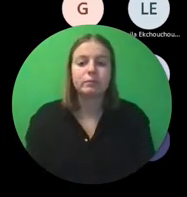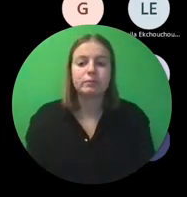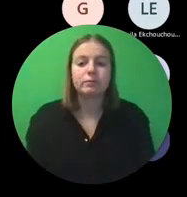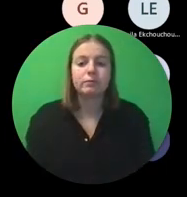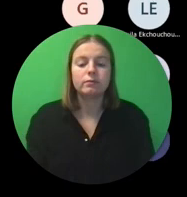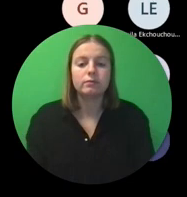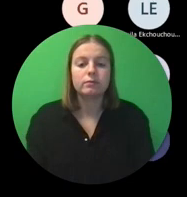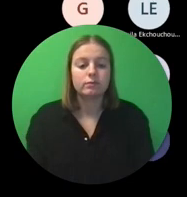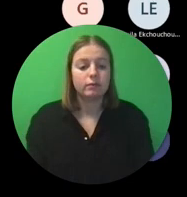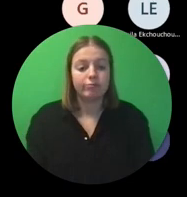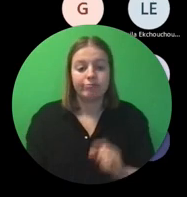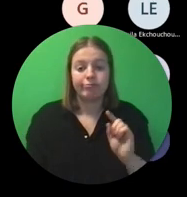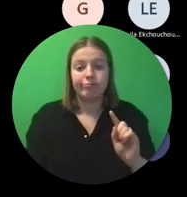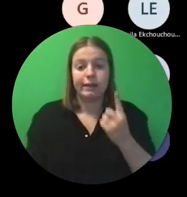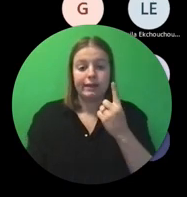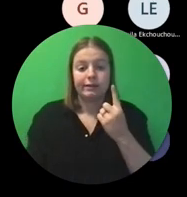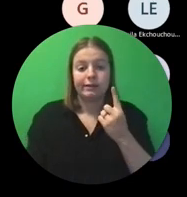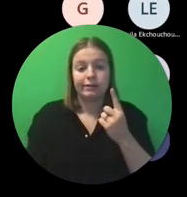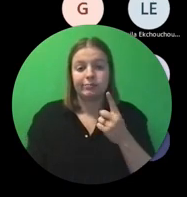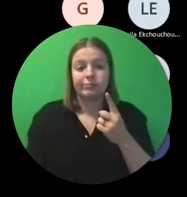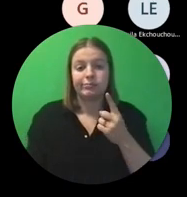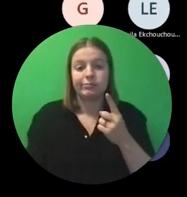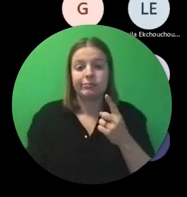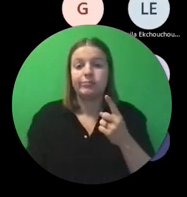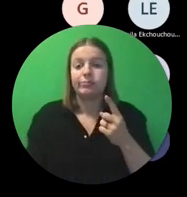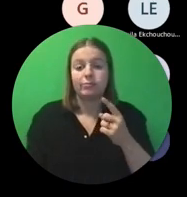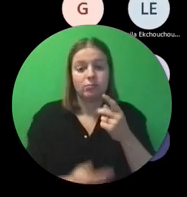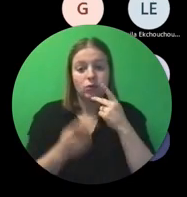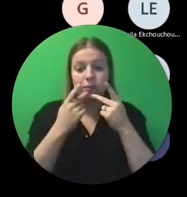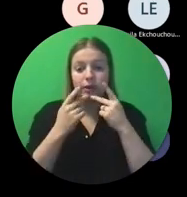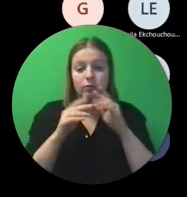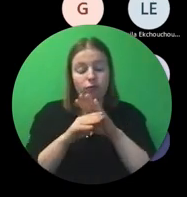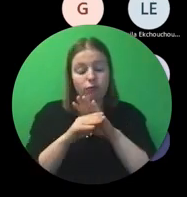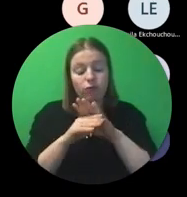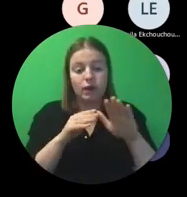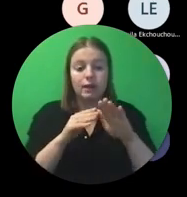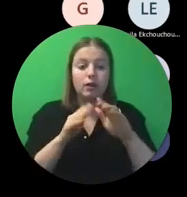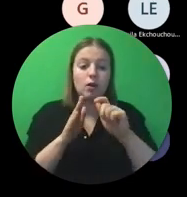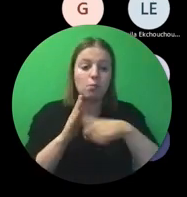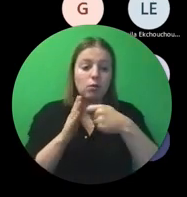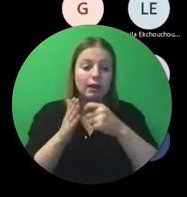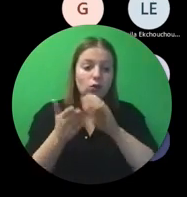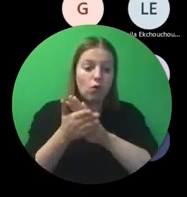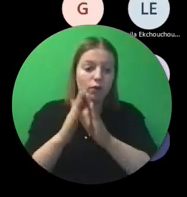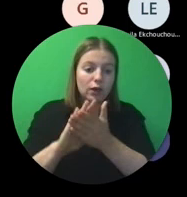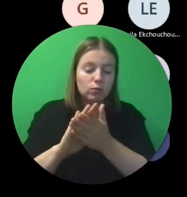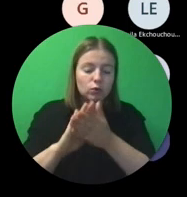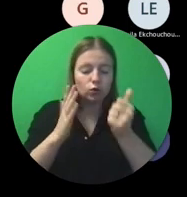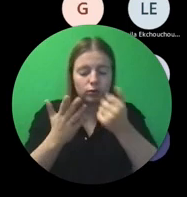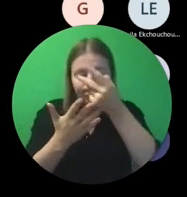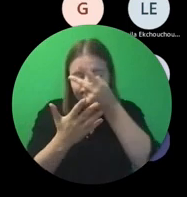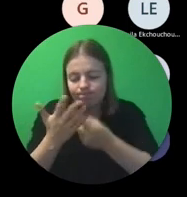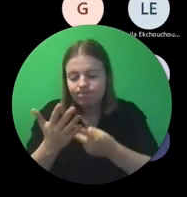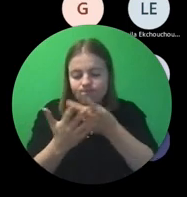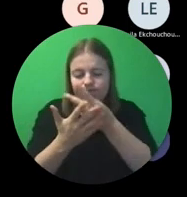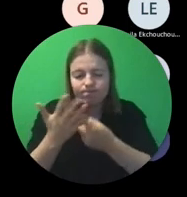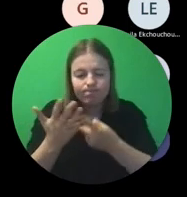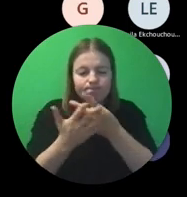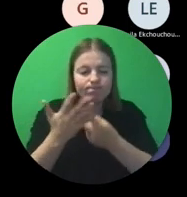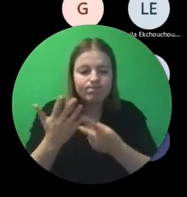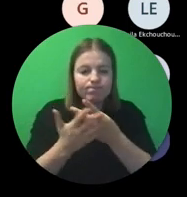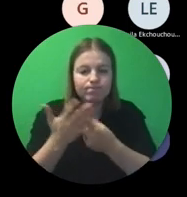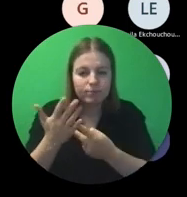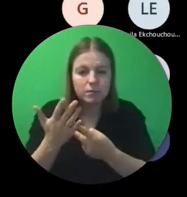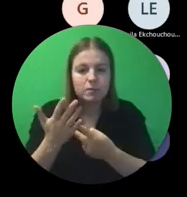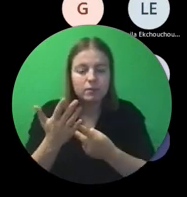Wel, ten eerste met, als je die aan ons dan gekregen hebt, de volledige projectovereenkomst. Goed te lezen. Ik zou